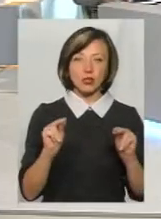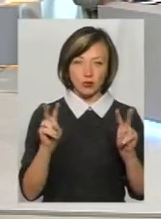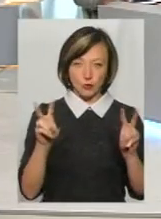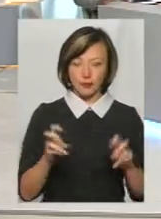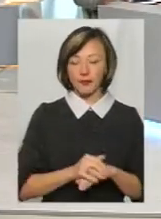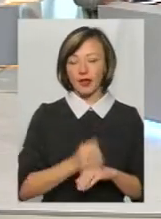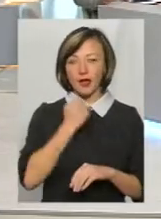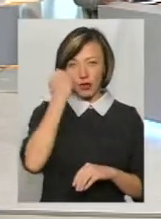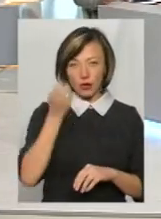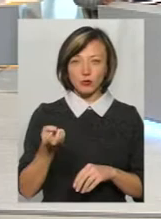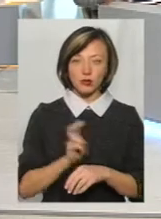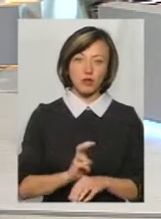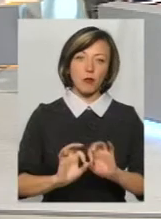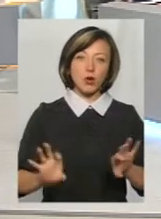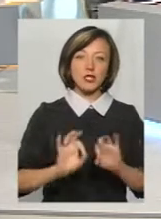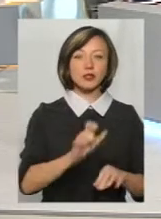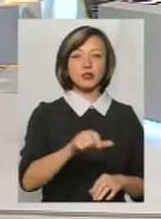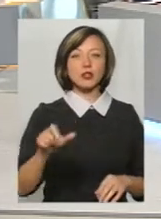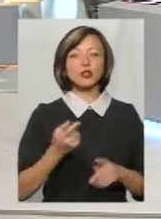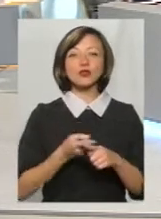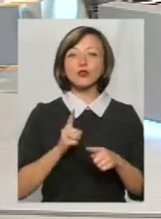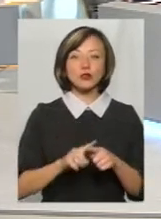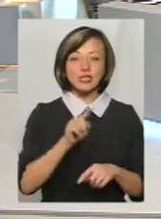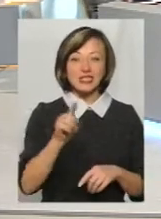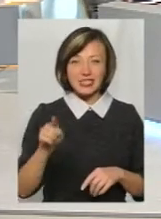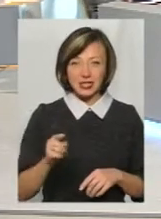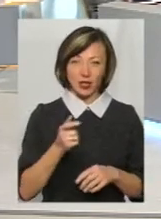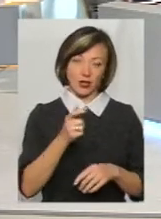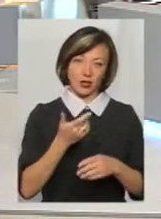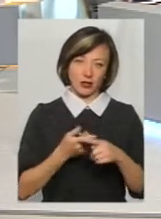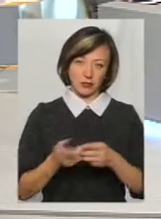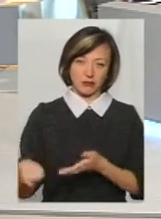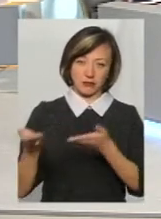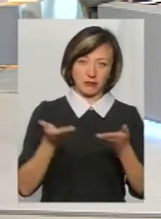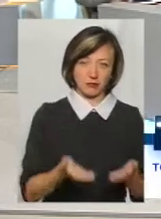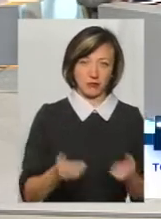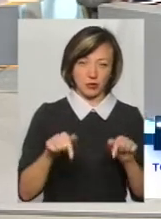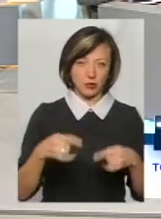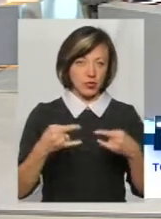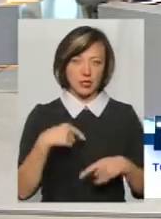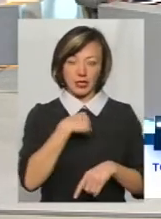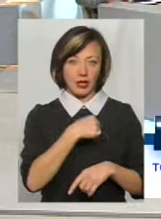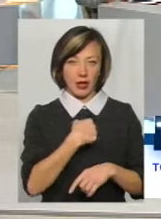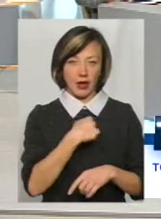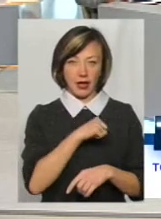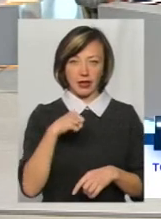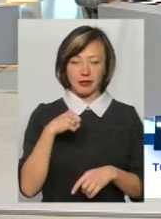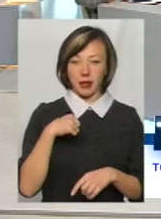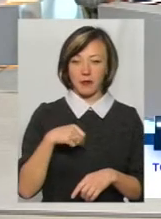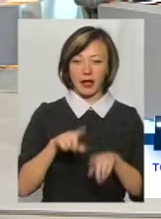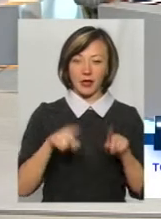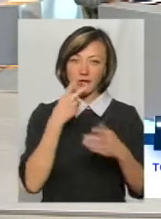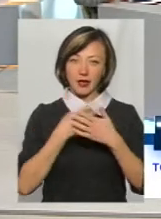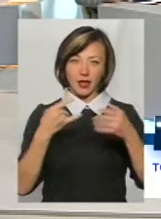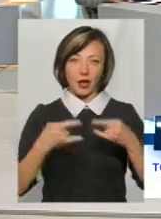Одразу хочу пояснити глядачам, чому самі ці люди в студії. Особливо, я іноді сам дивлюся інші телеканали, коли там